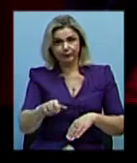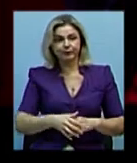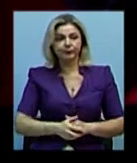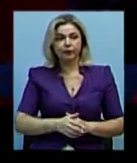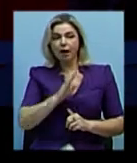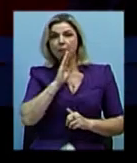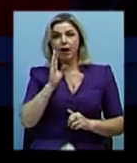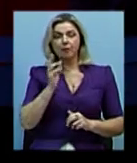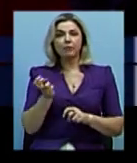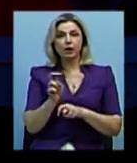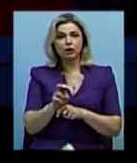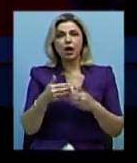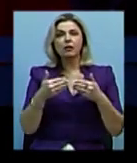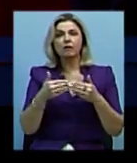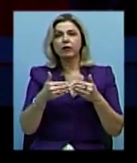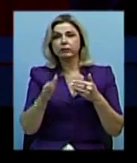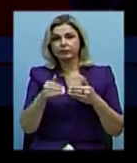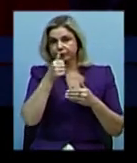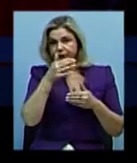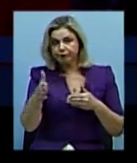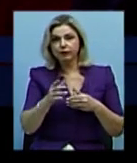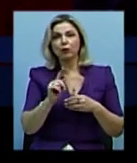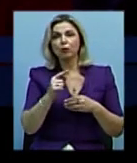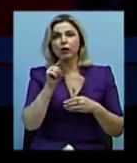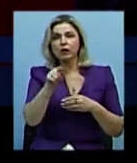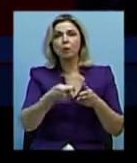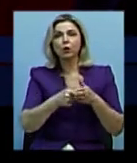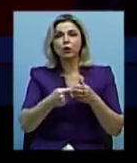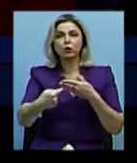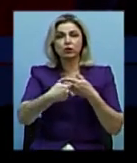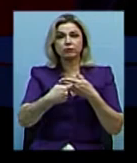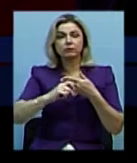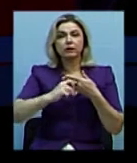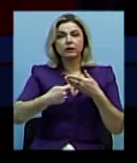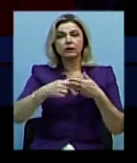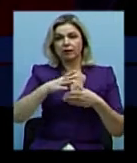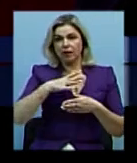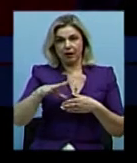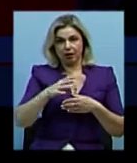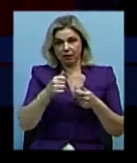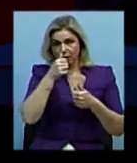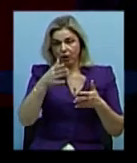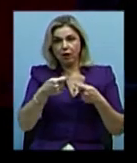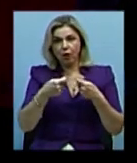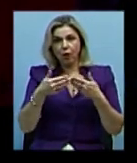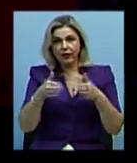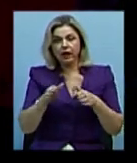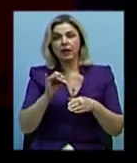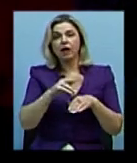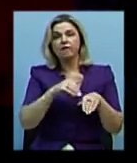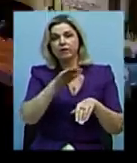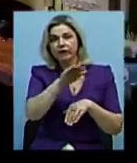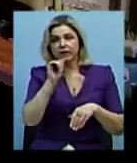Мати прийшла. Вона двері відчинити не змогла, тому що там ключ з цієї сторони стерчав. Викликали ДСНС, поліцію.